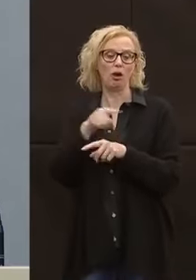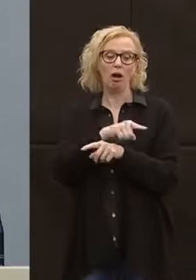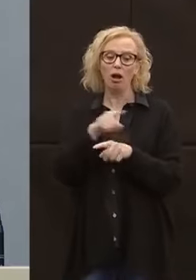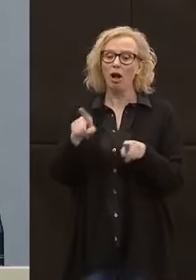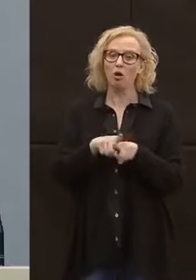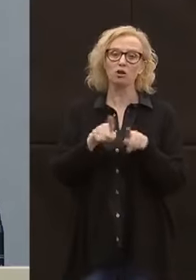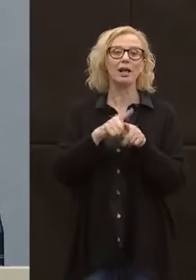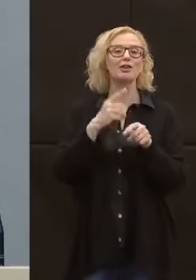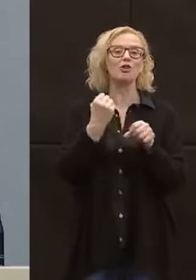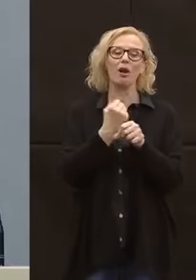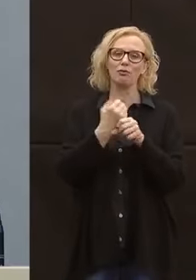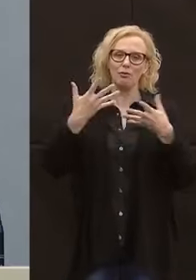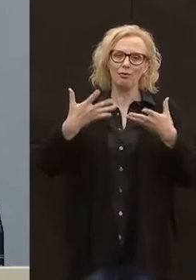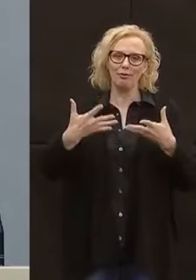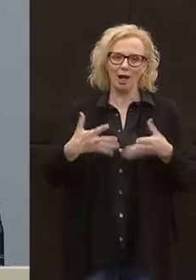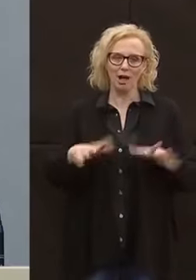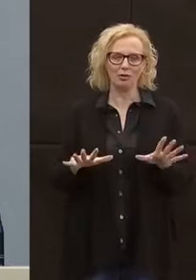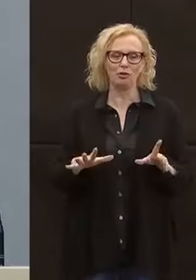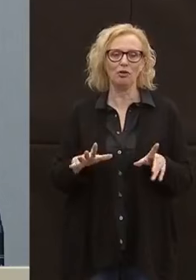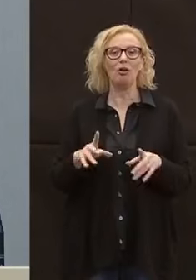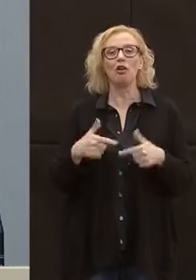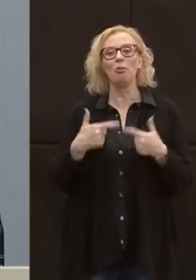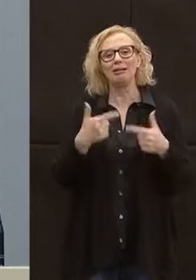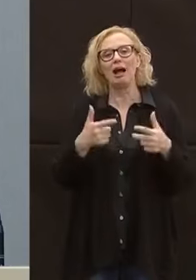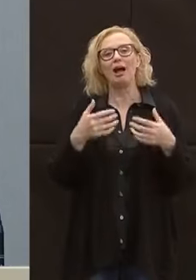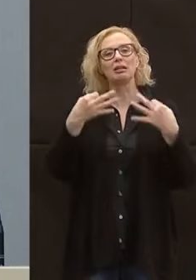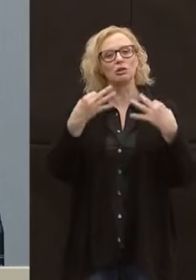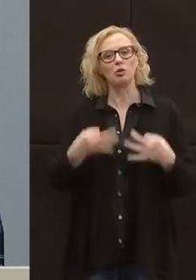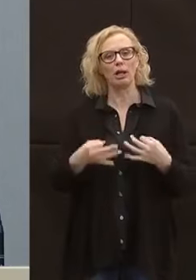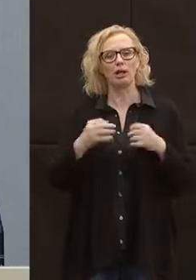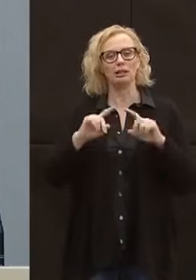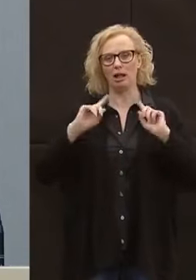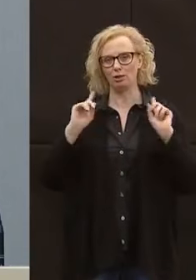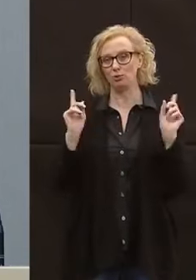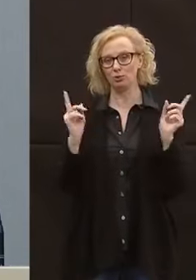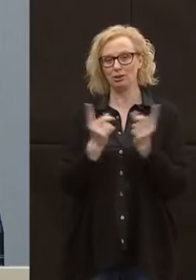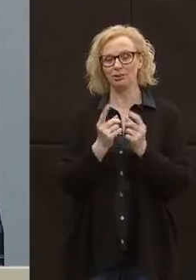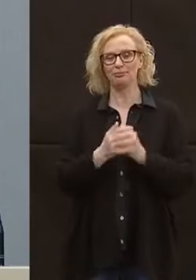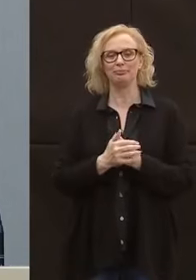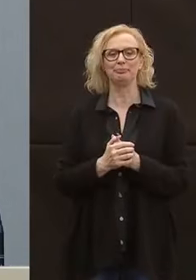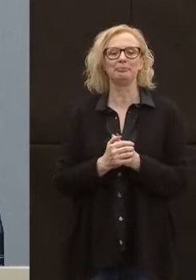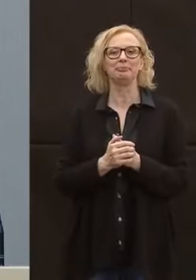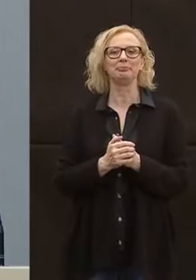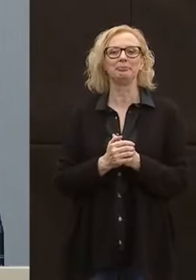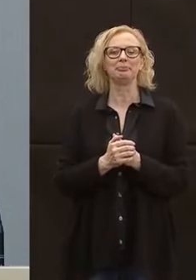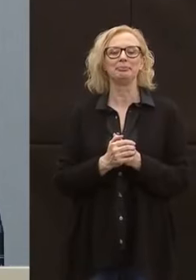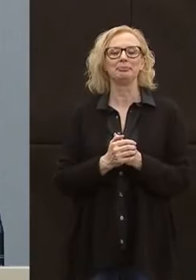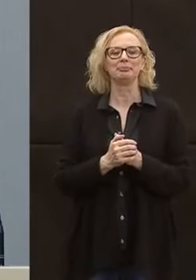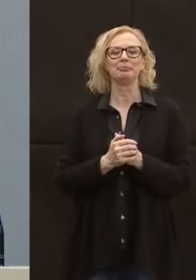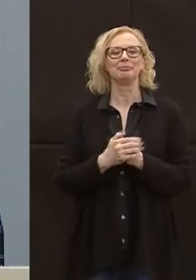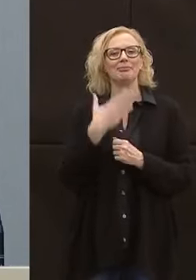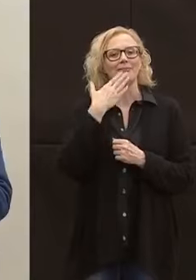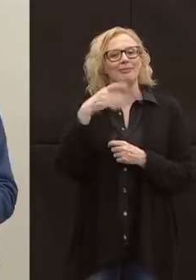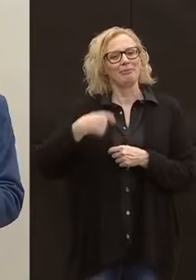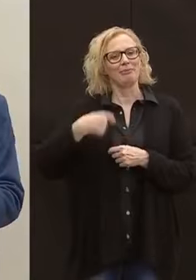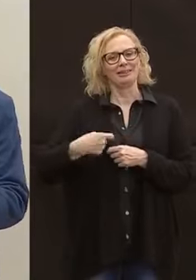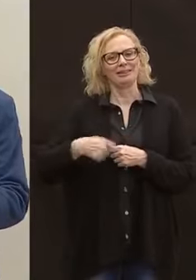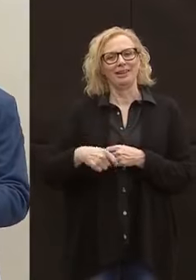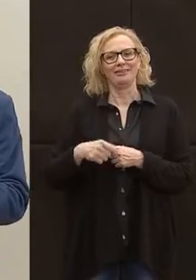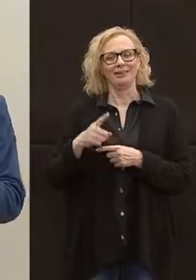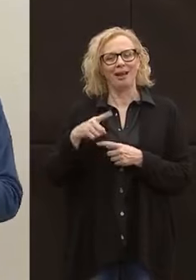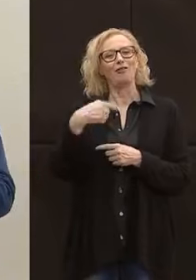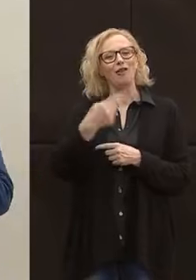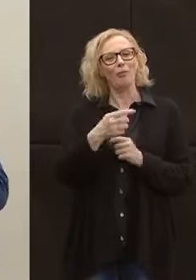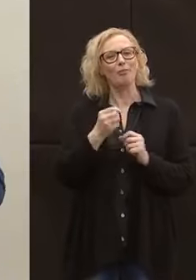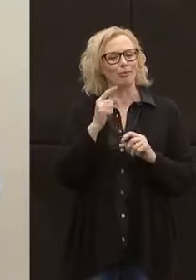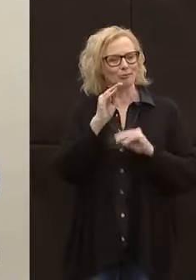è stato un lavoro fatto per la sicurezza sanitaria dei trentini. Grazie Presidente. Torneremo da lei